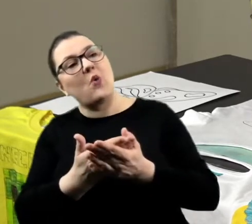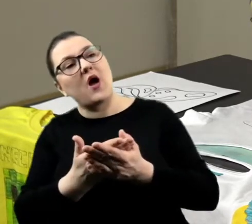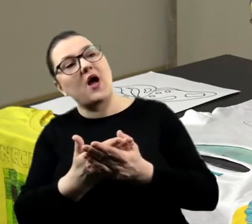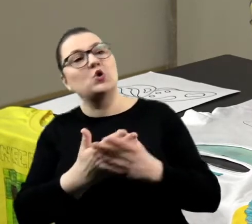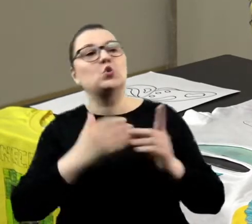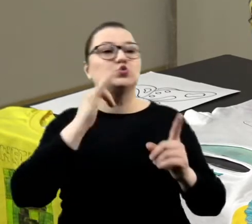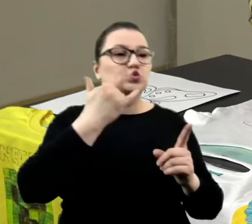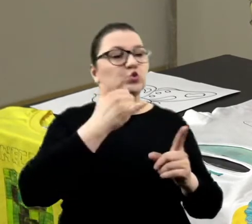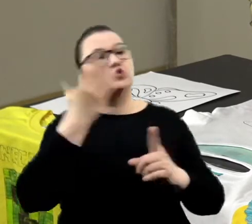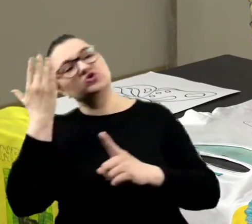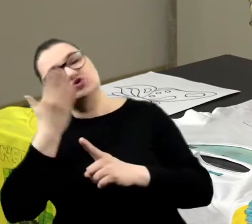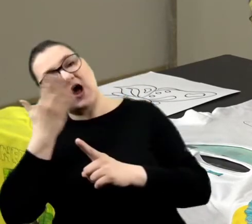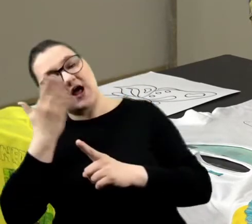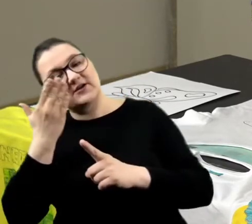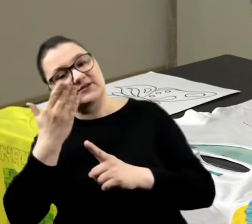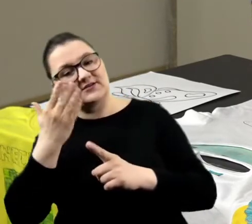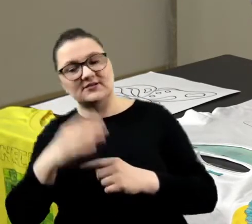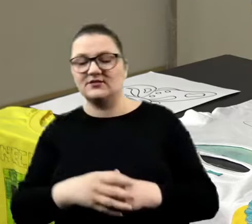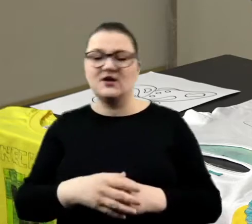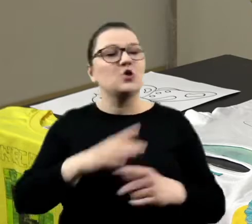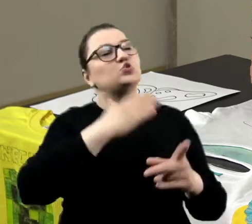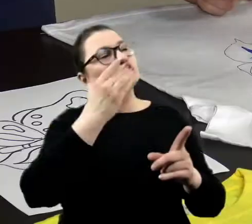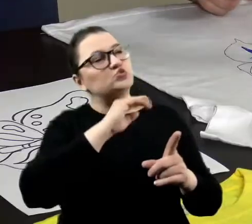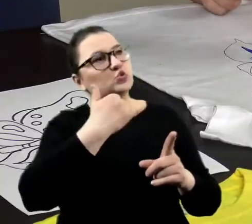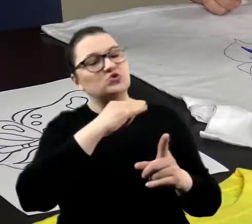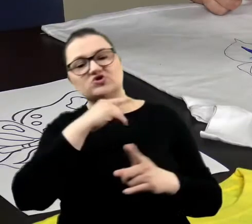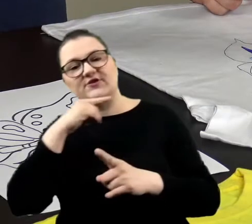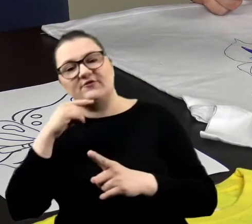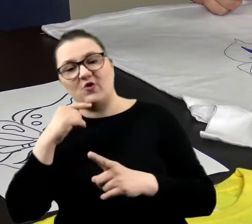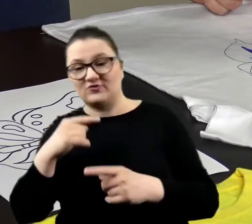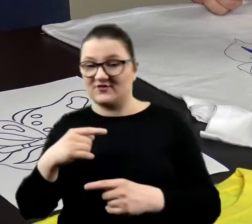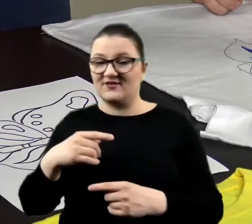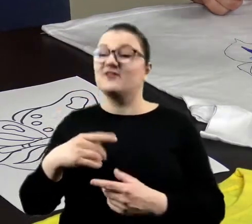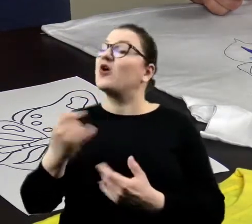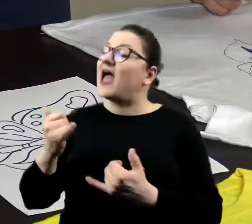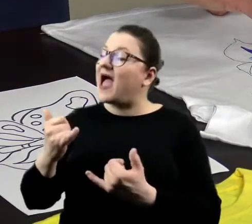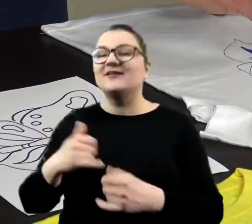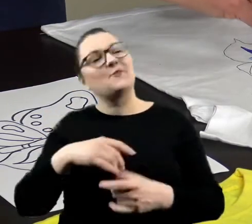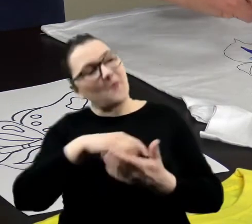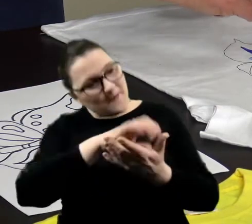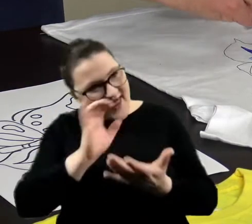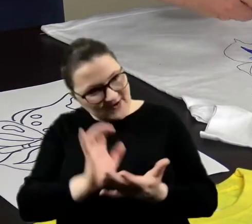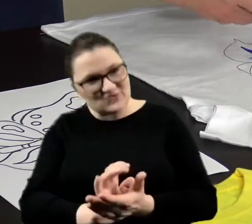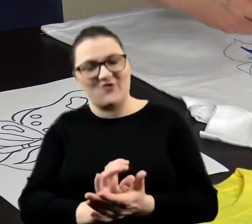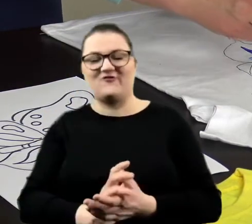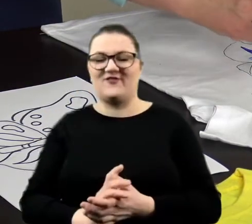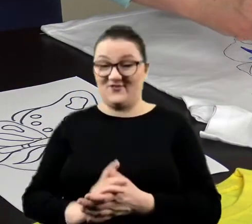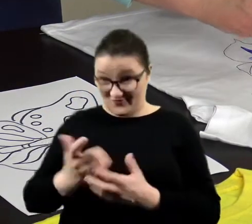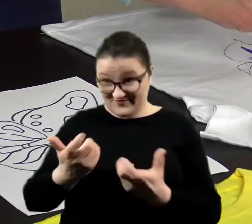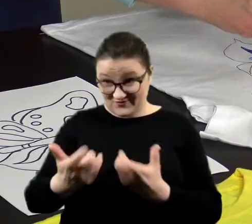Żółty z czerwonym. Żółty z czerwonym? No jaki? Pomarańczowy. Dokładnie. Robimy pomarańczowy?